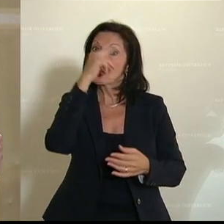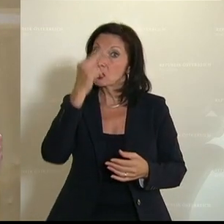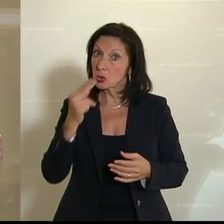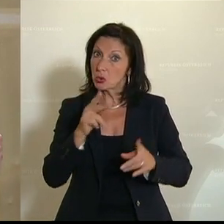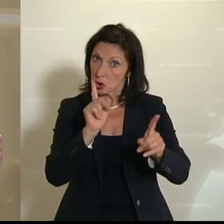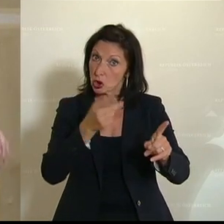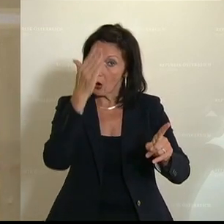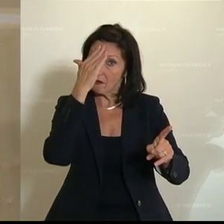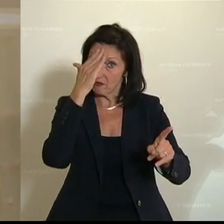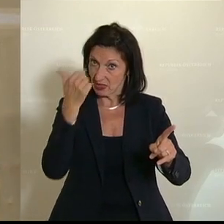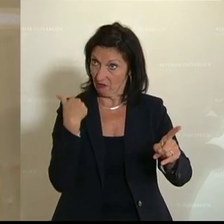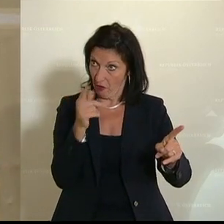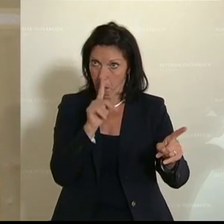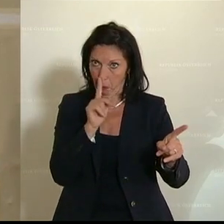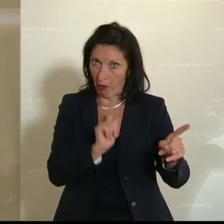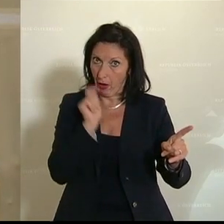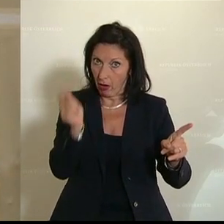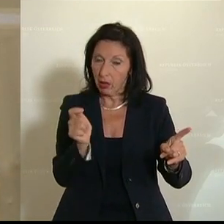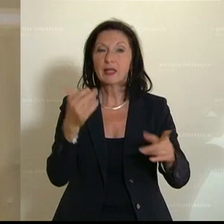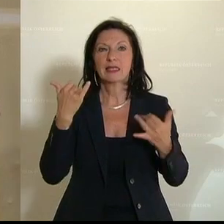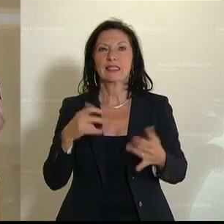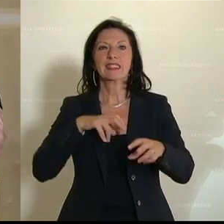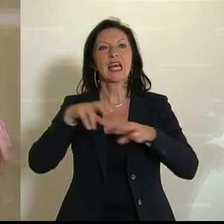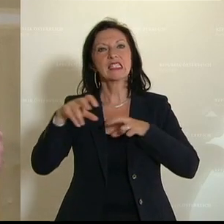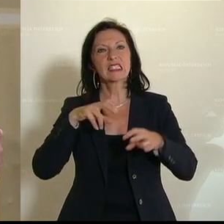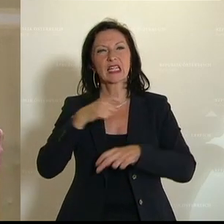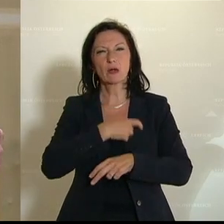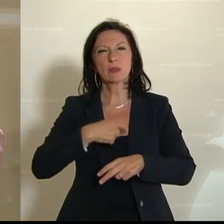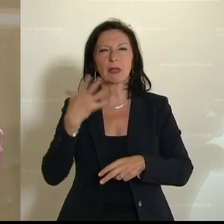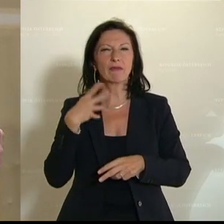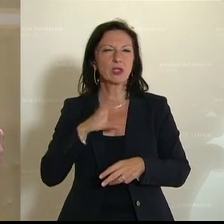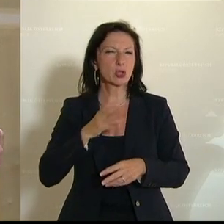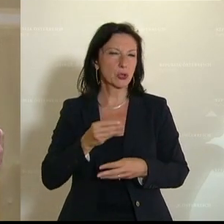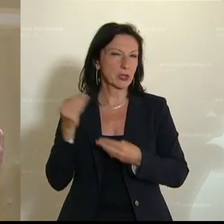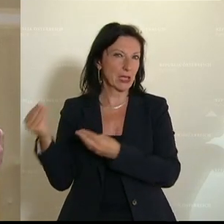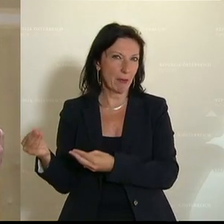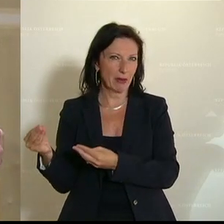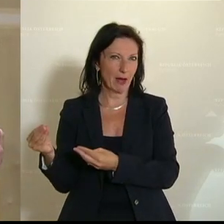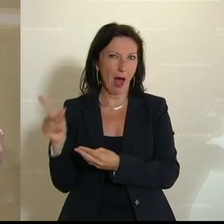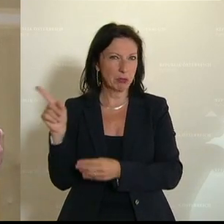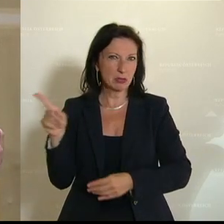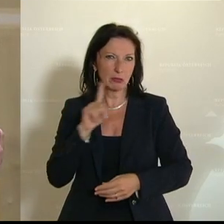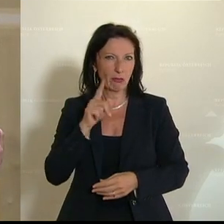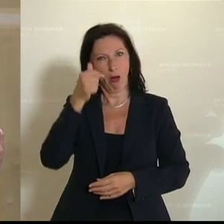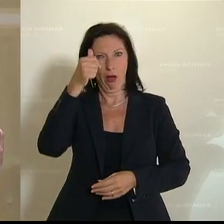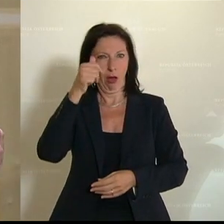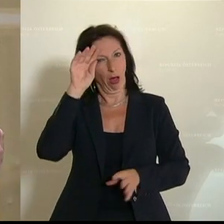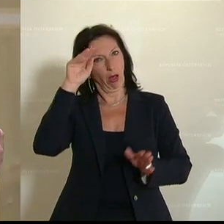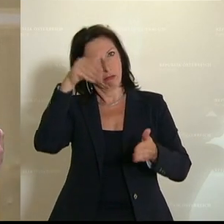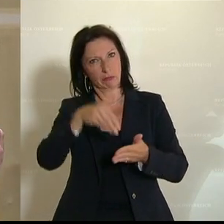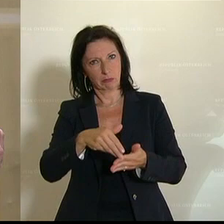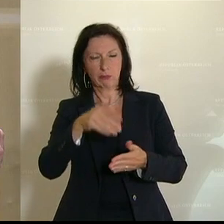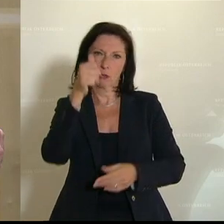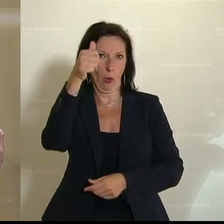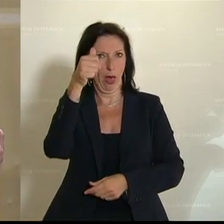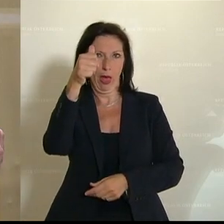ruhig wissen. Jetzt geben wir den Regierungsfraktionen eine neue Chance, wenngleich diese sich offensichtlich nur für den wichtigen, aber doch